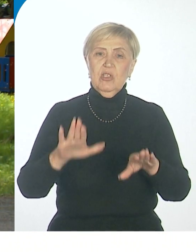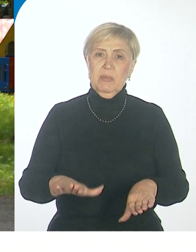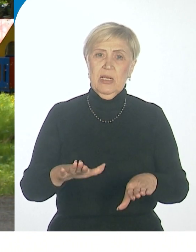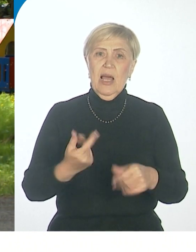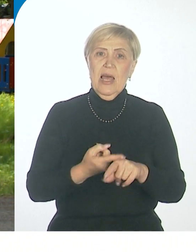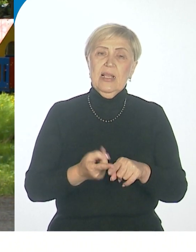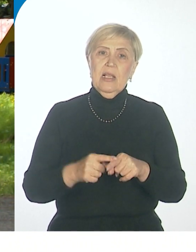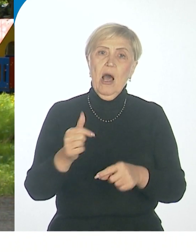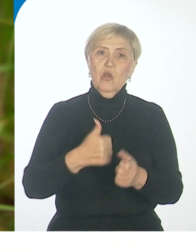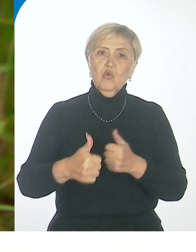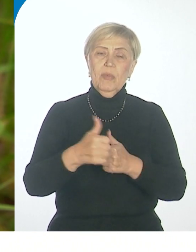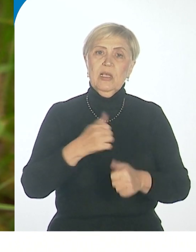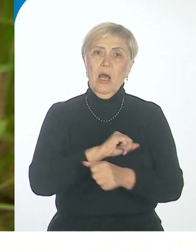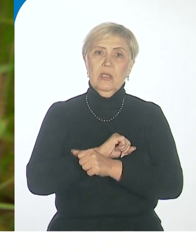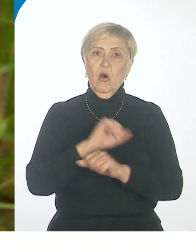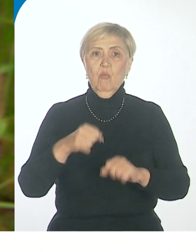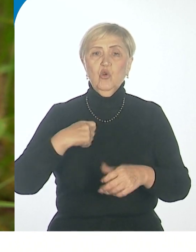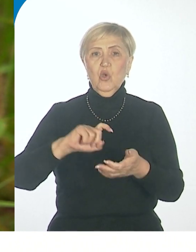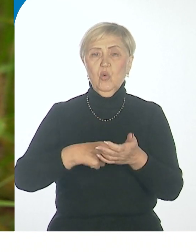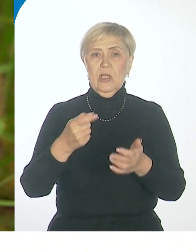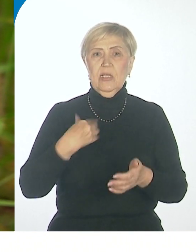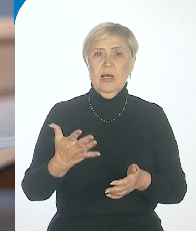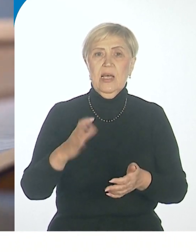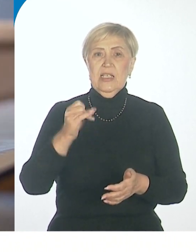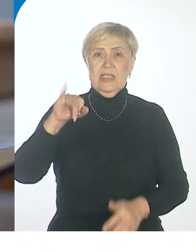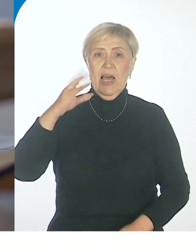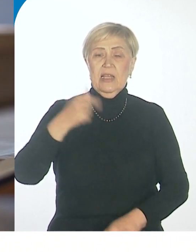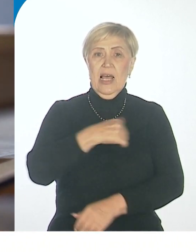отдыхающих можно узнавать на сайтах загородных лагерей.